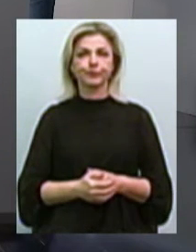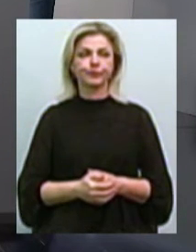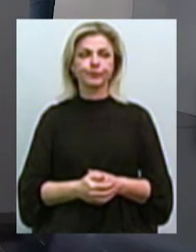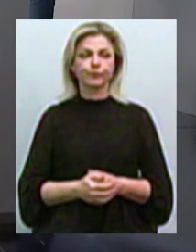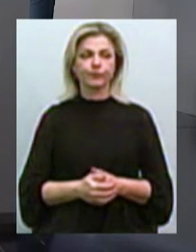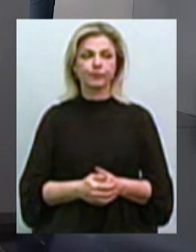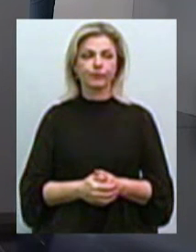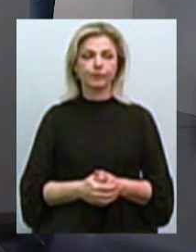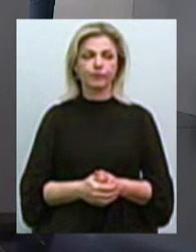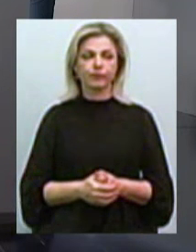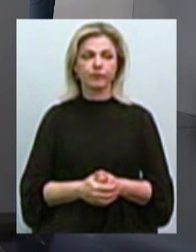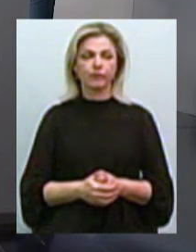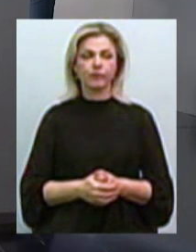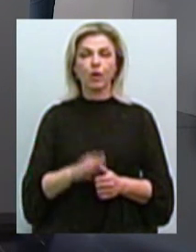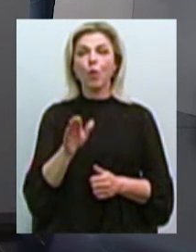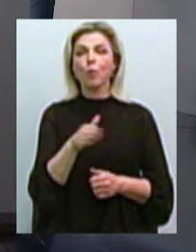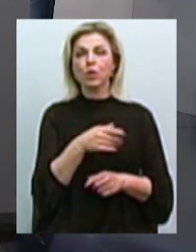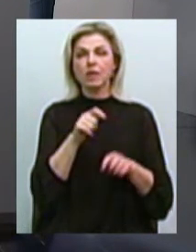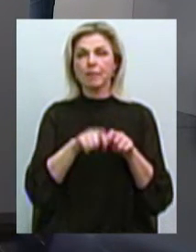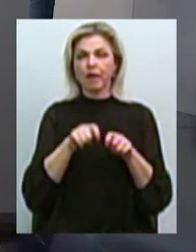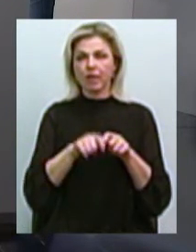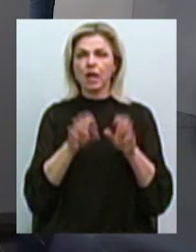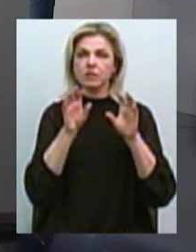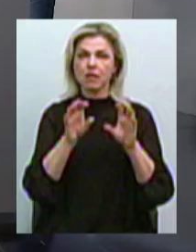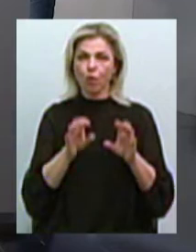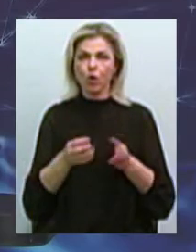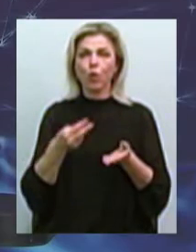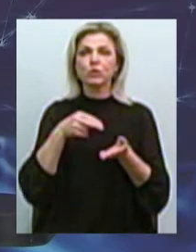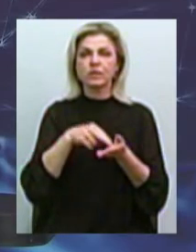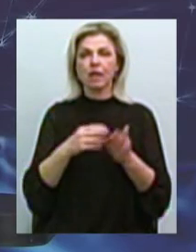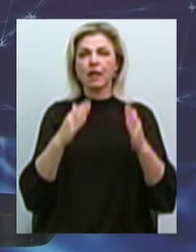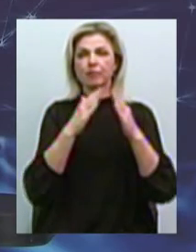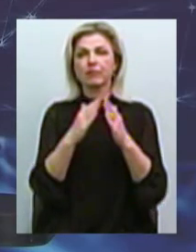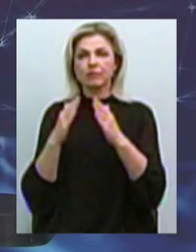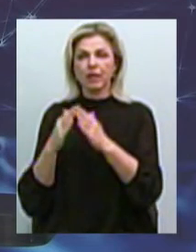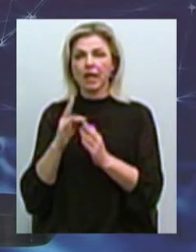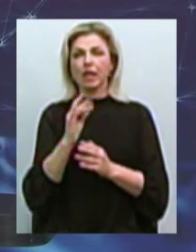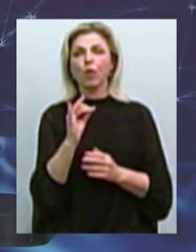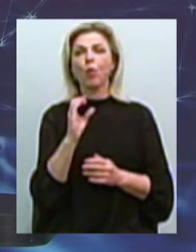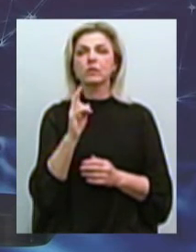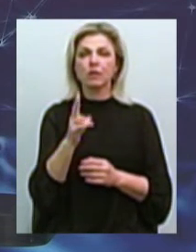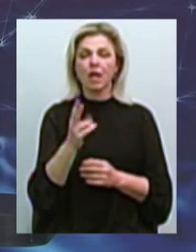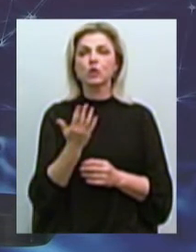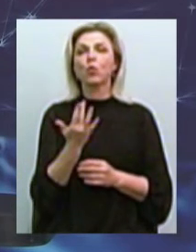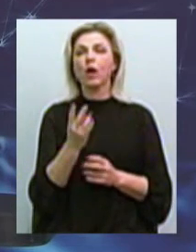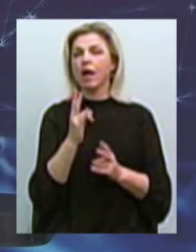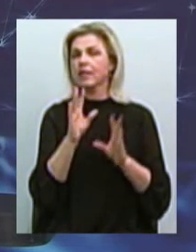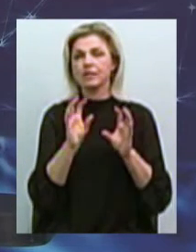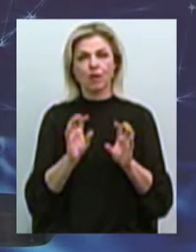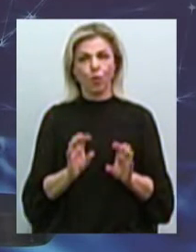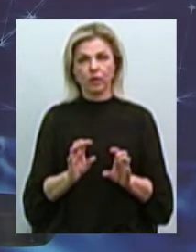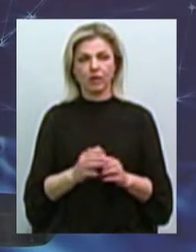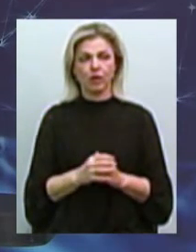Після перевірки на законність встановлених на території міста мафів, скільки з них незаконних? Ну, точно